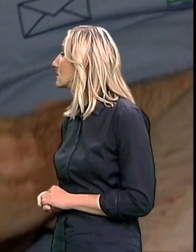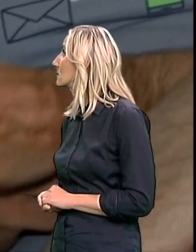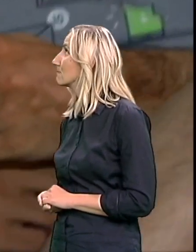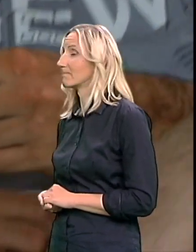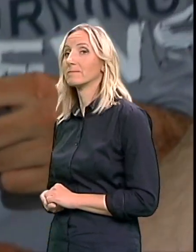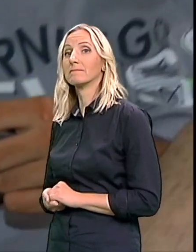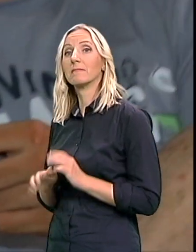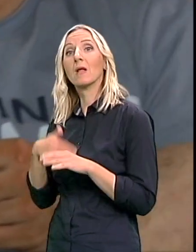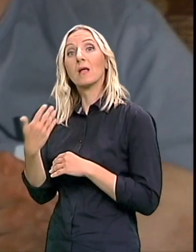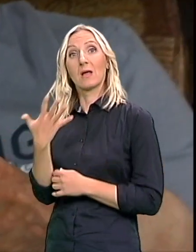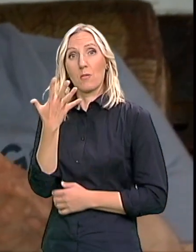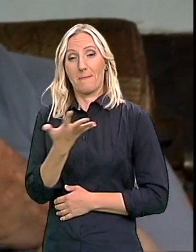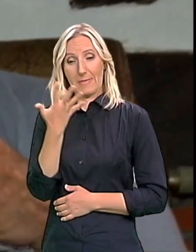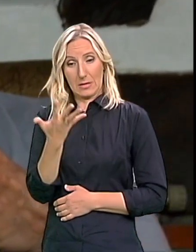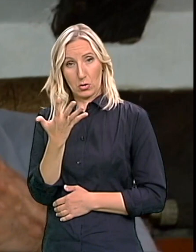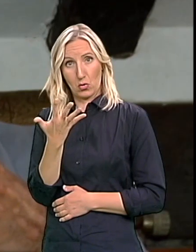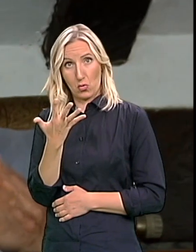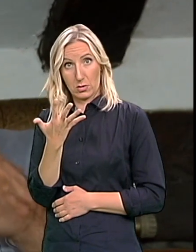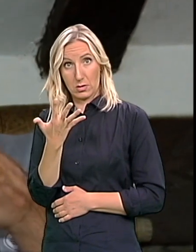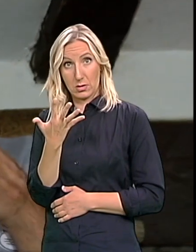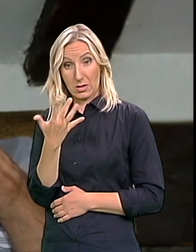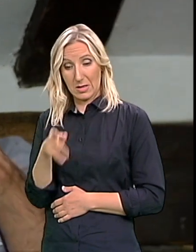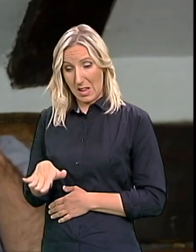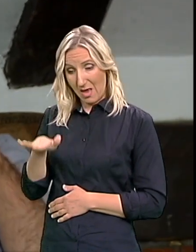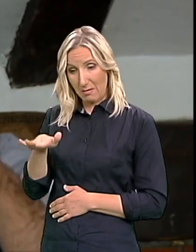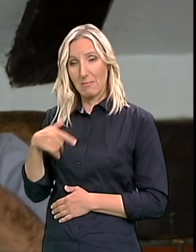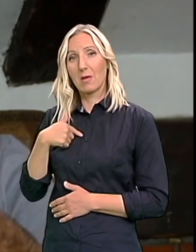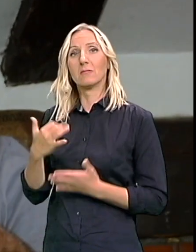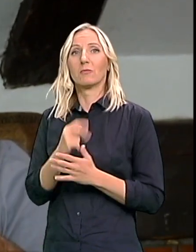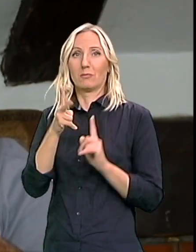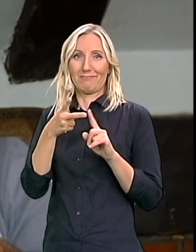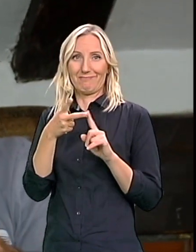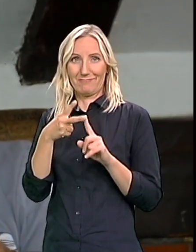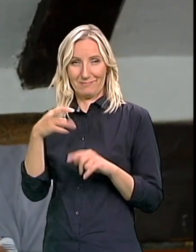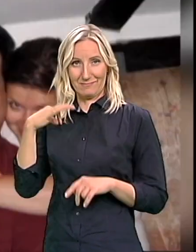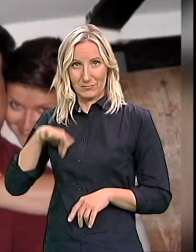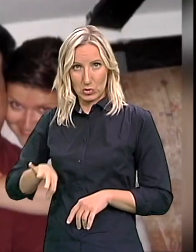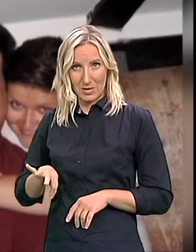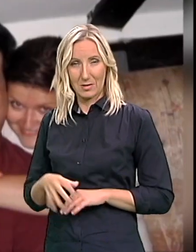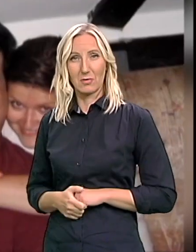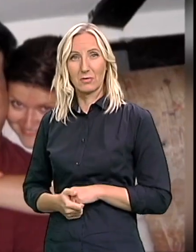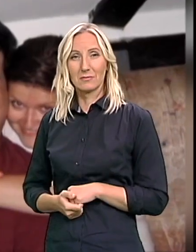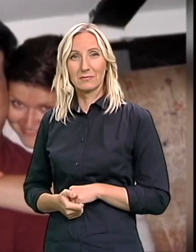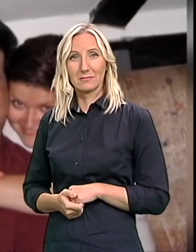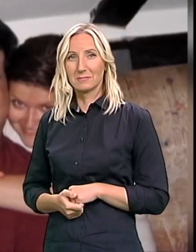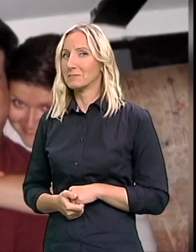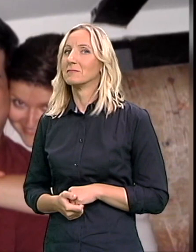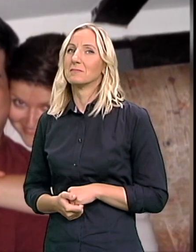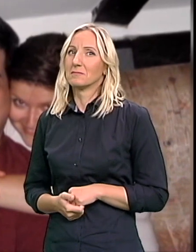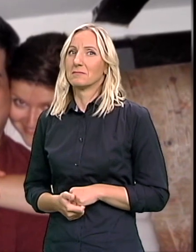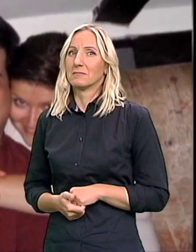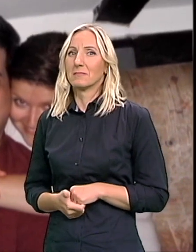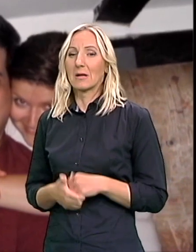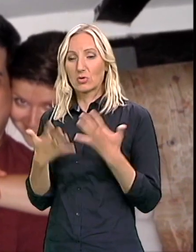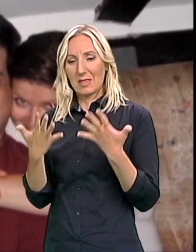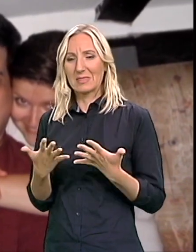Nakon pet golina Vi dobijate drugo dete, devojčicu Da Sad u ovim godinama U stvari mnogo malo ranije Deset godina